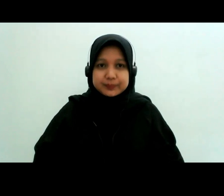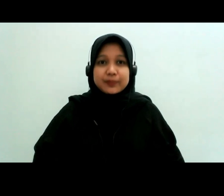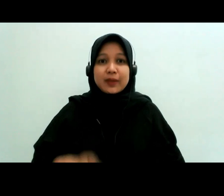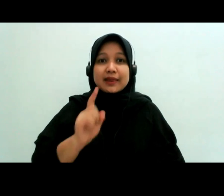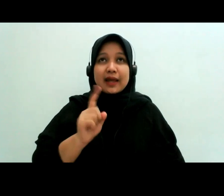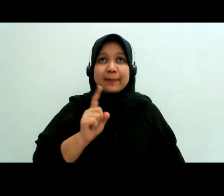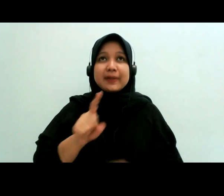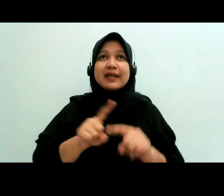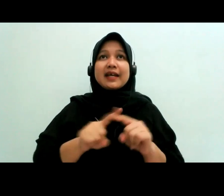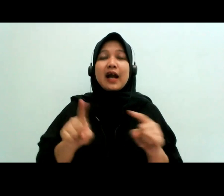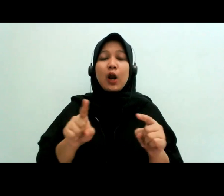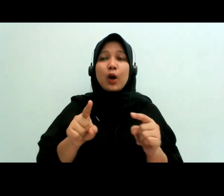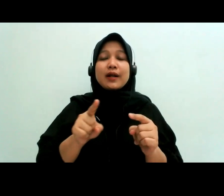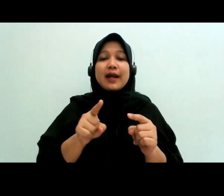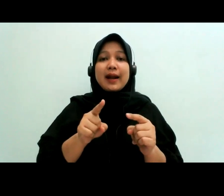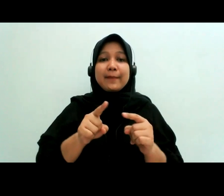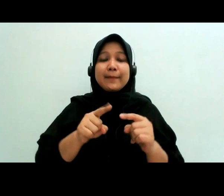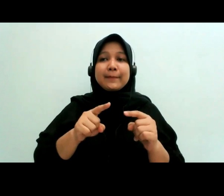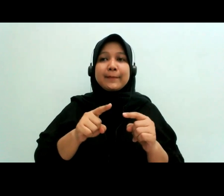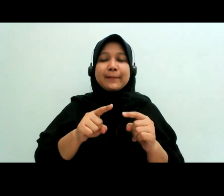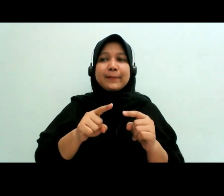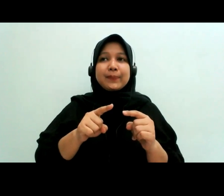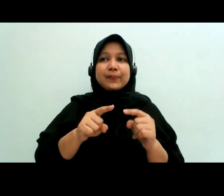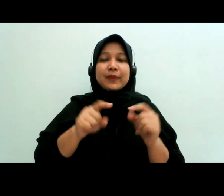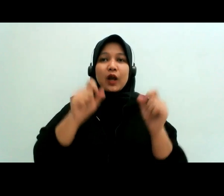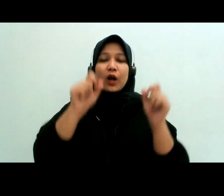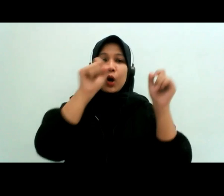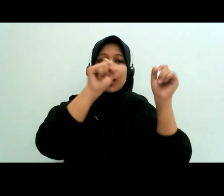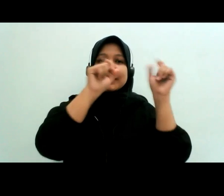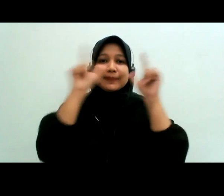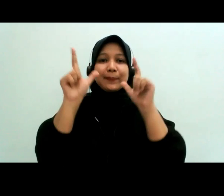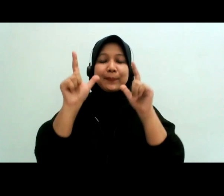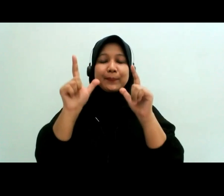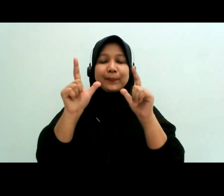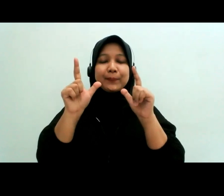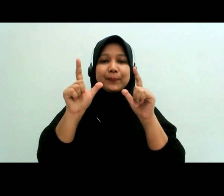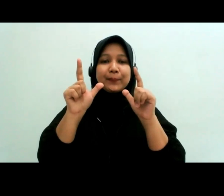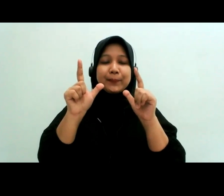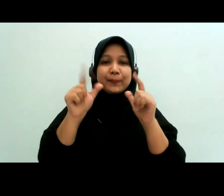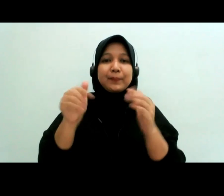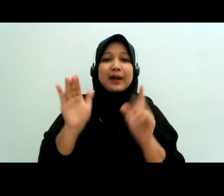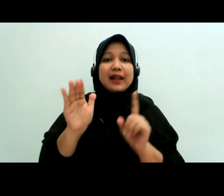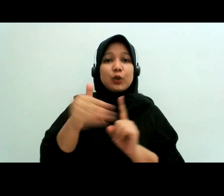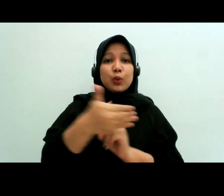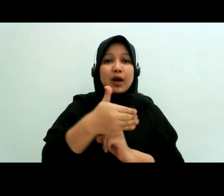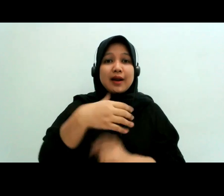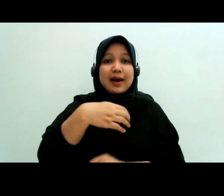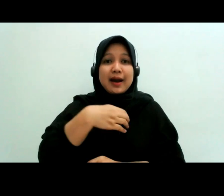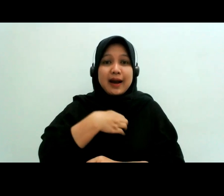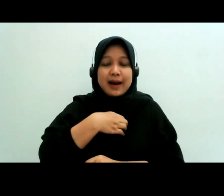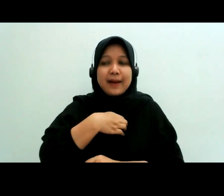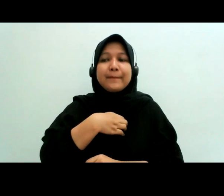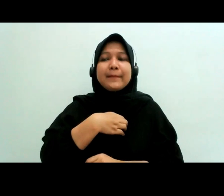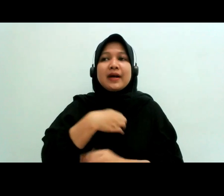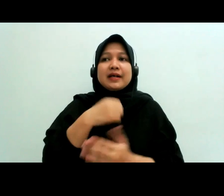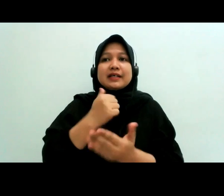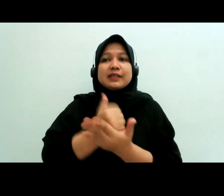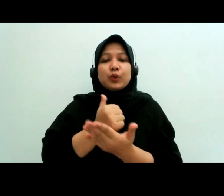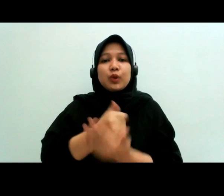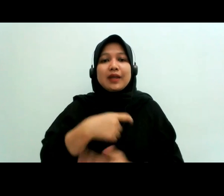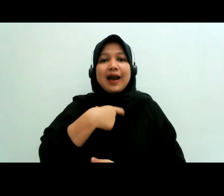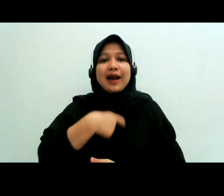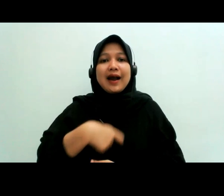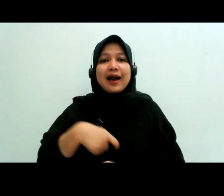sebetulnya hakim didorong untuk apa namanya didorong untuk